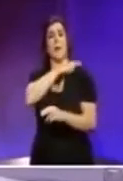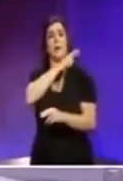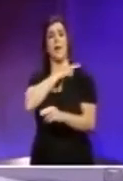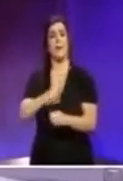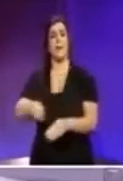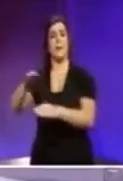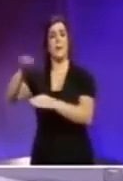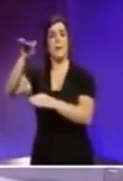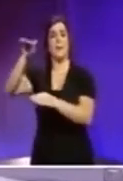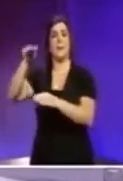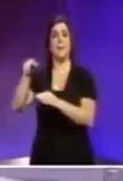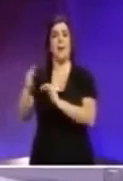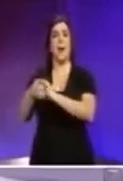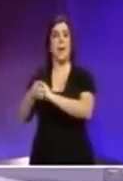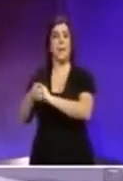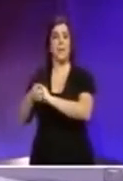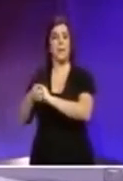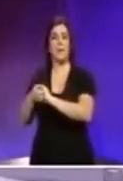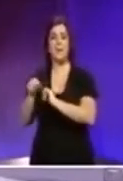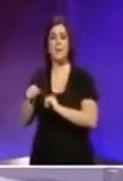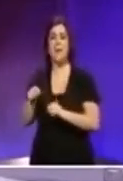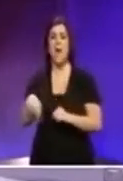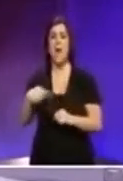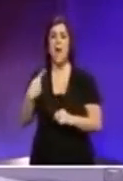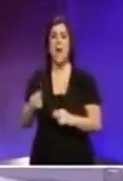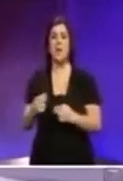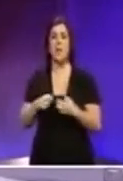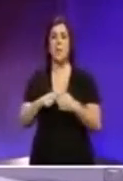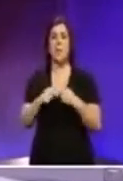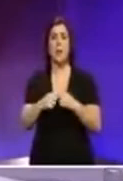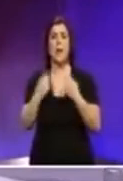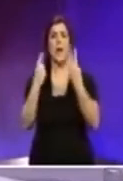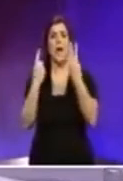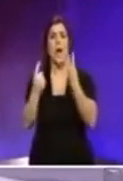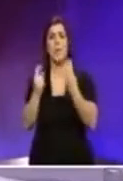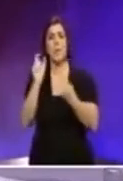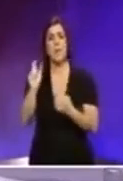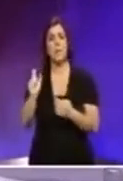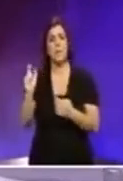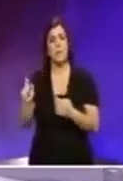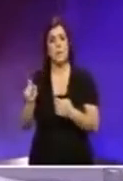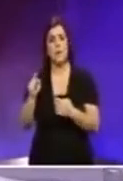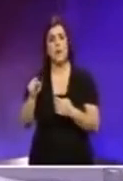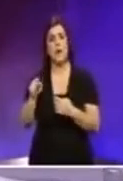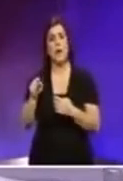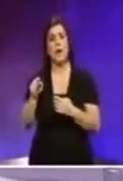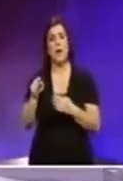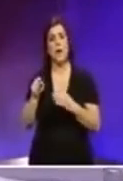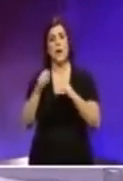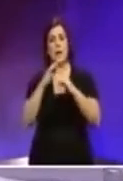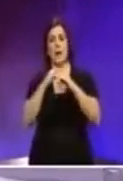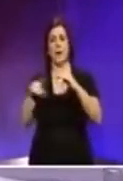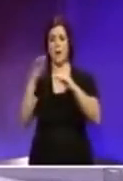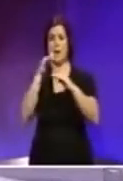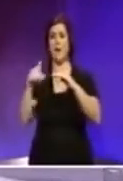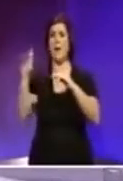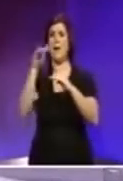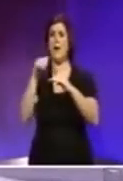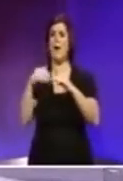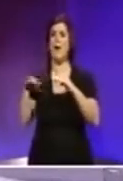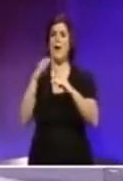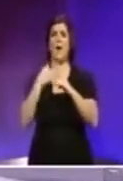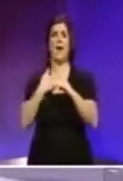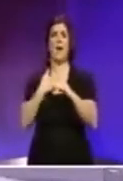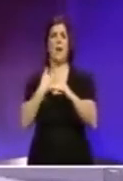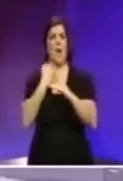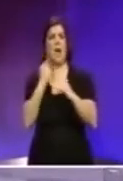tellaħon fl-armata biex i-sara il-ġanna 14 il-person uħra fl-armata l-inqabzu u marrumu ma u kollum biħxmin ma l-issa muxħbis